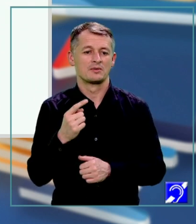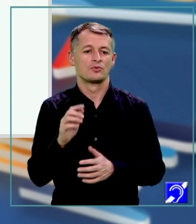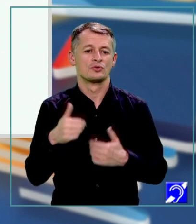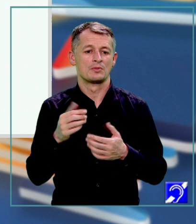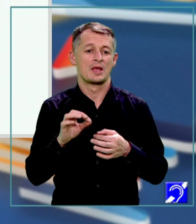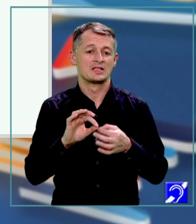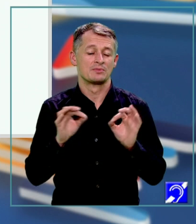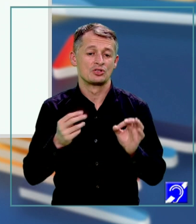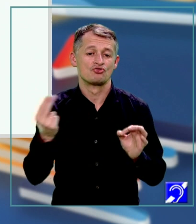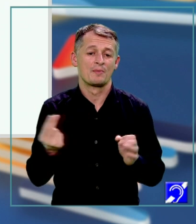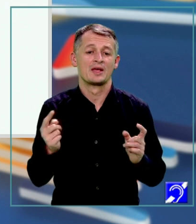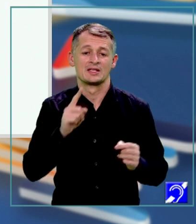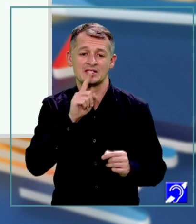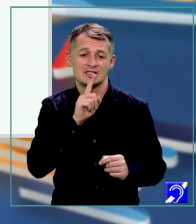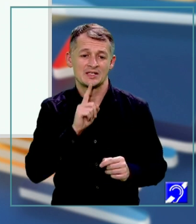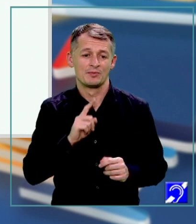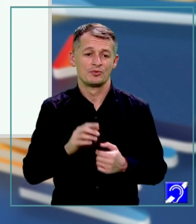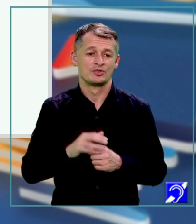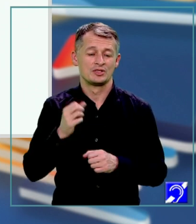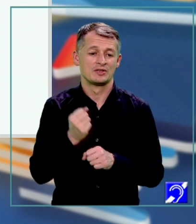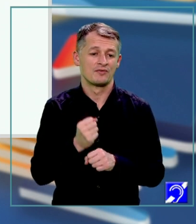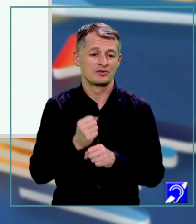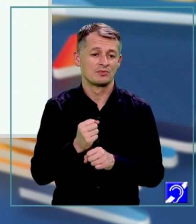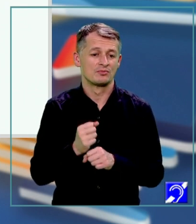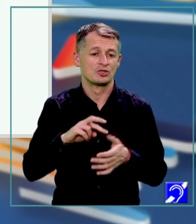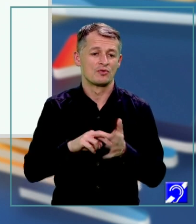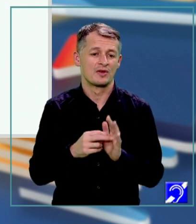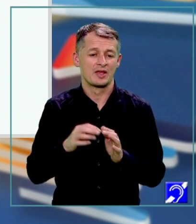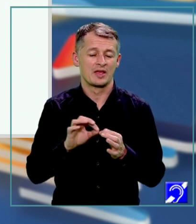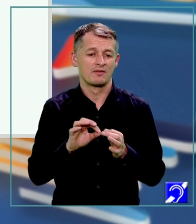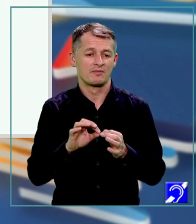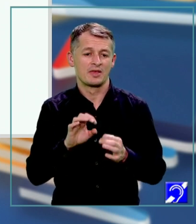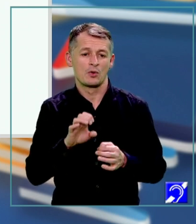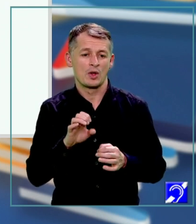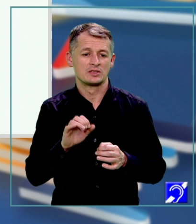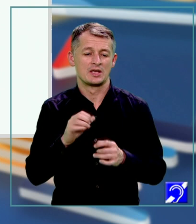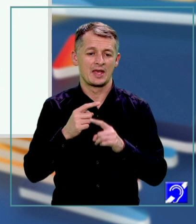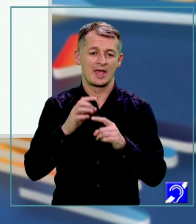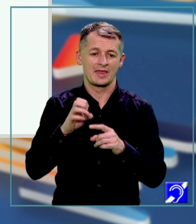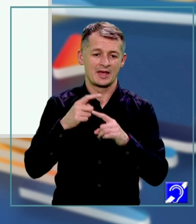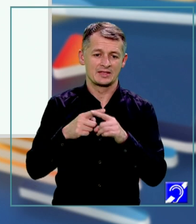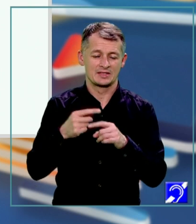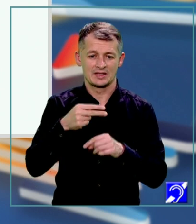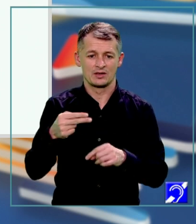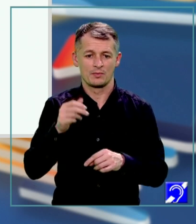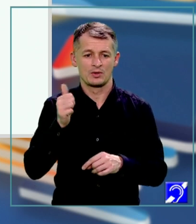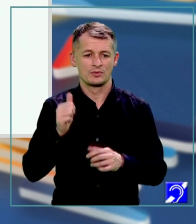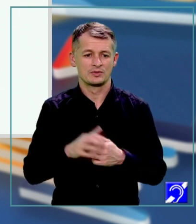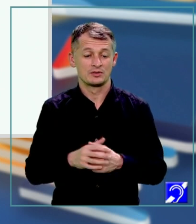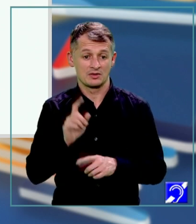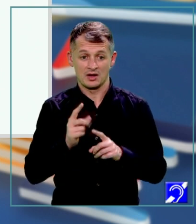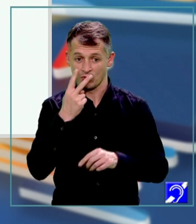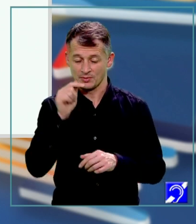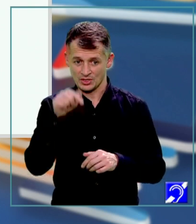Să calculăm media aritmetică a numerelor e de minus 1 și e de 2. Dacă ne uităm la expresie și